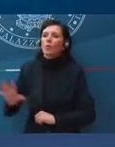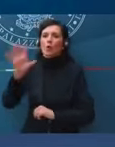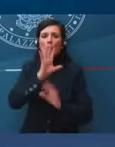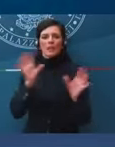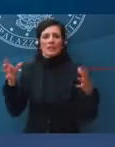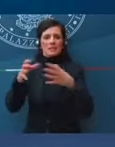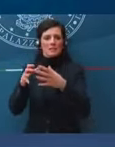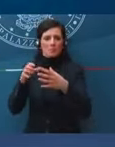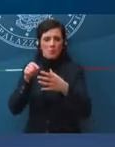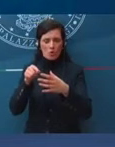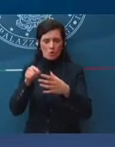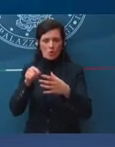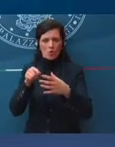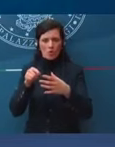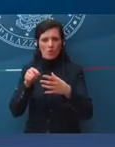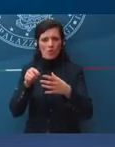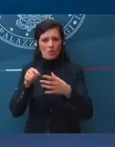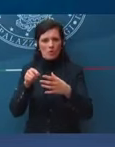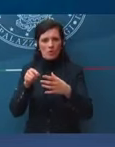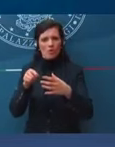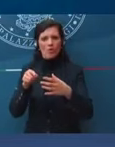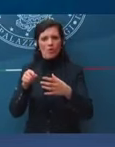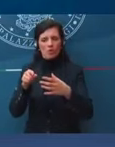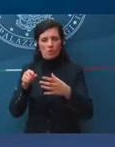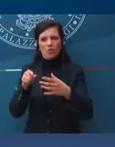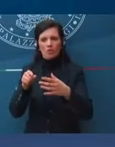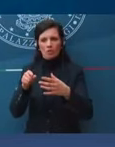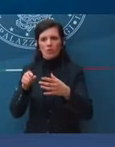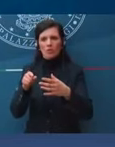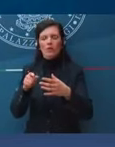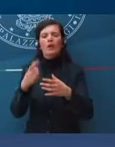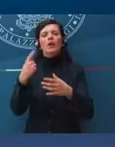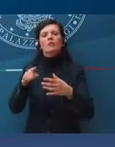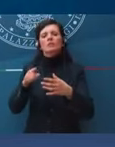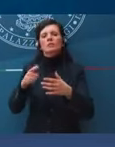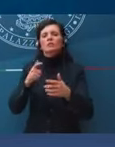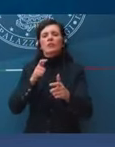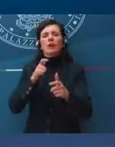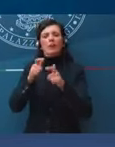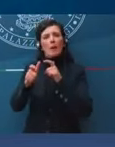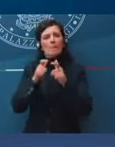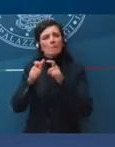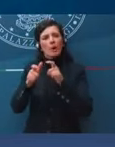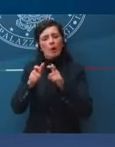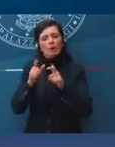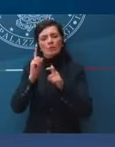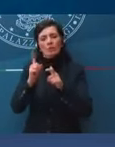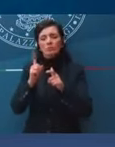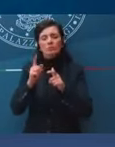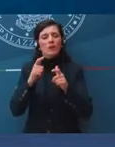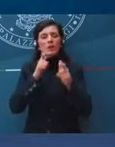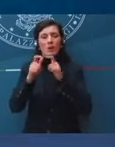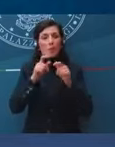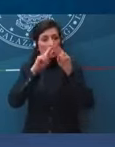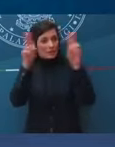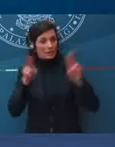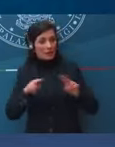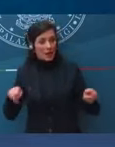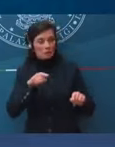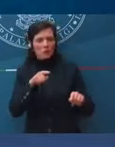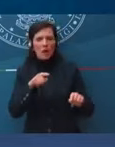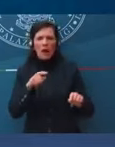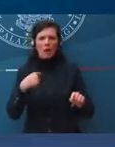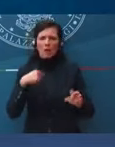Quindi i nostri rapporti nell'ambito delle nostre relazioni internazionali non sono in discussione.